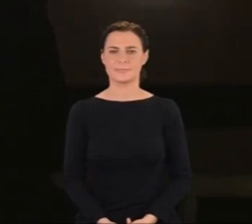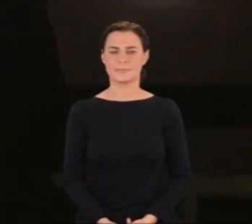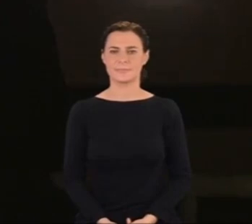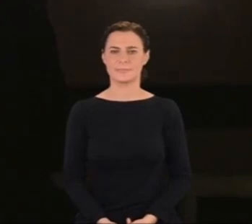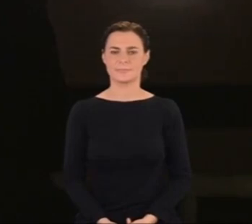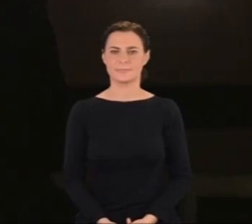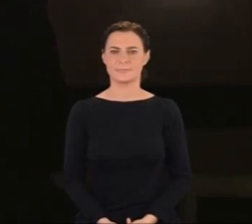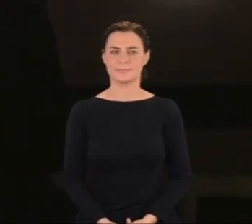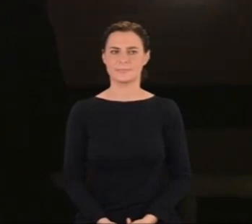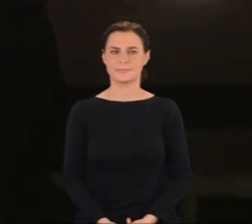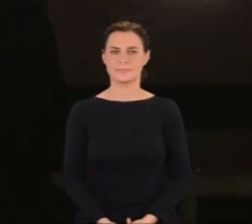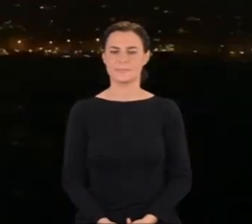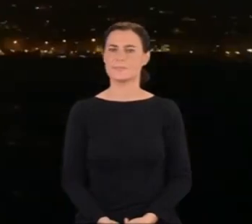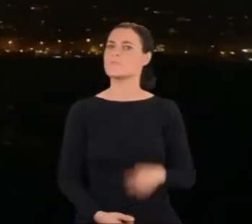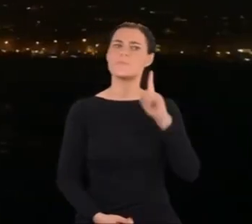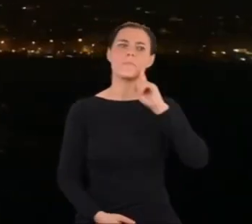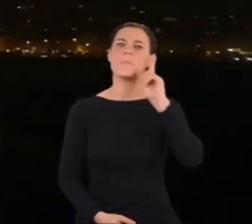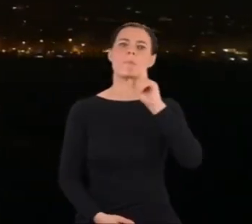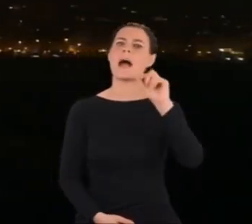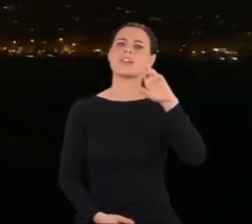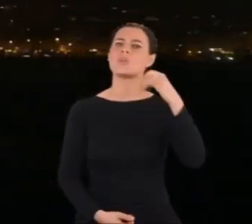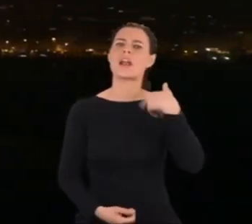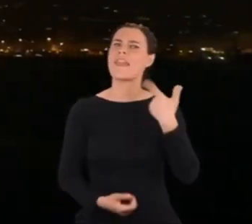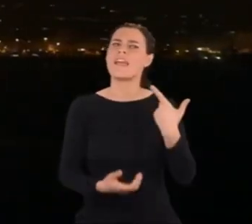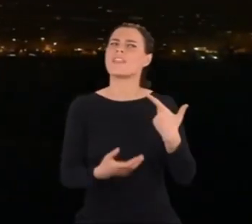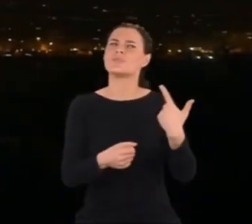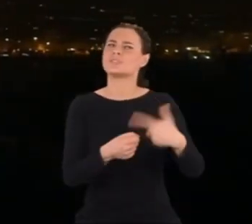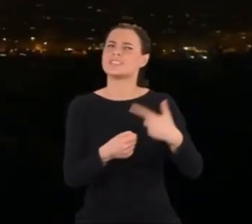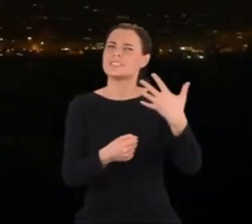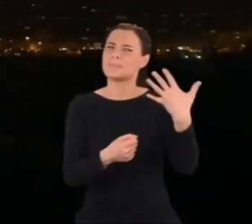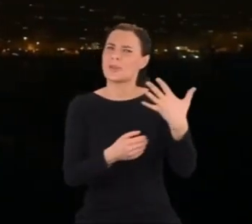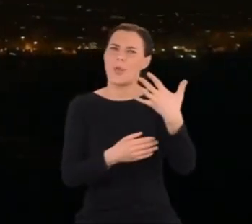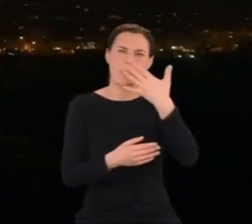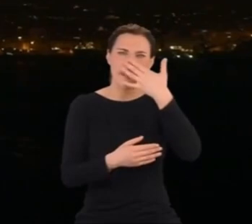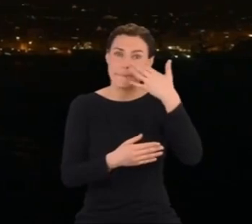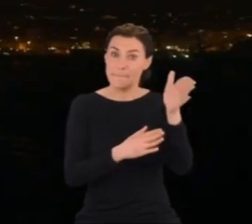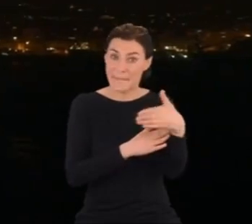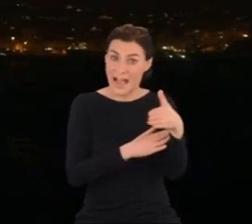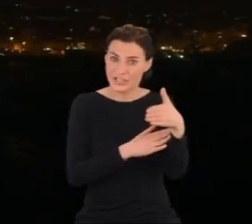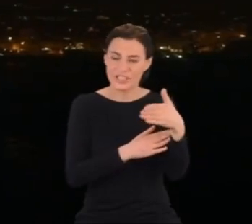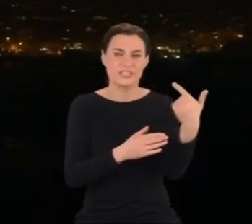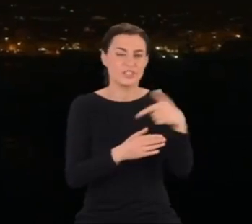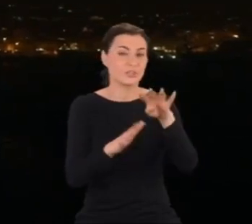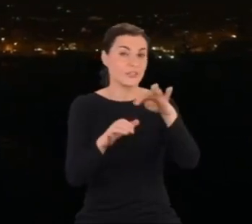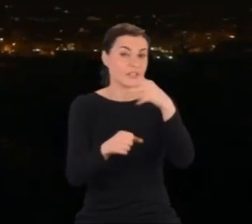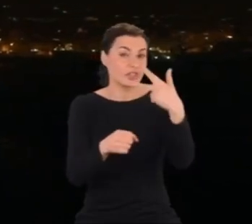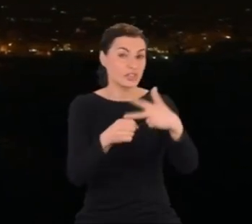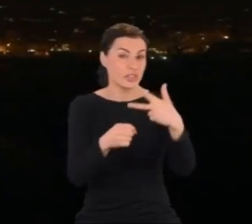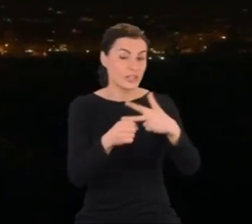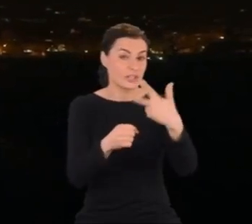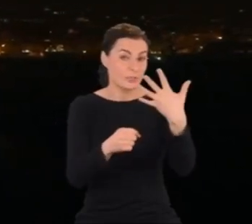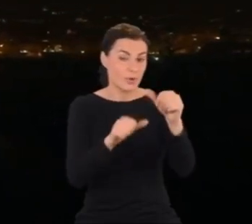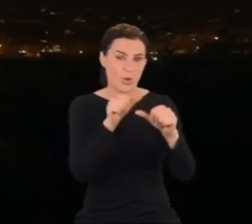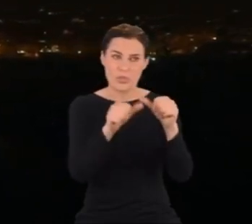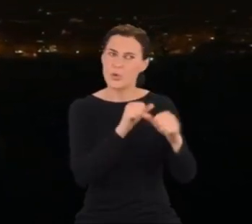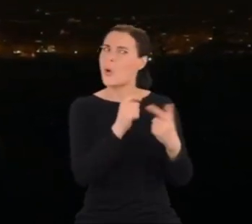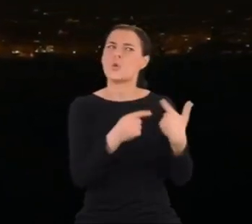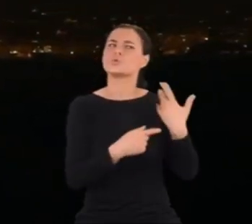Co mógł czuć owej nocy 25 marca 1938 roku?